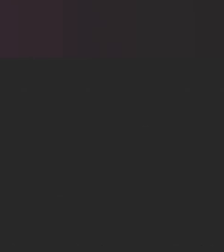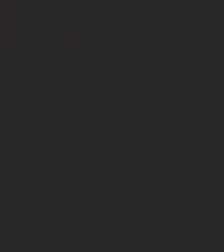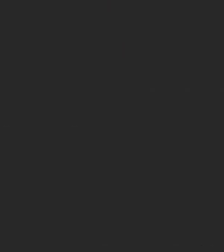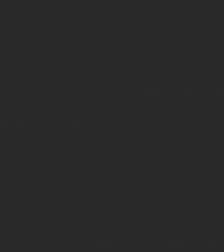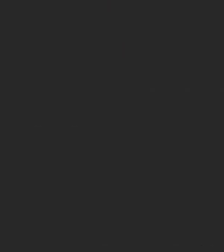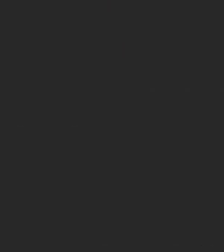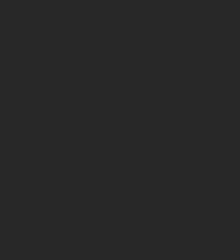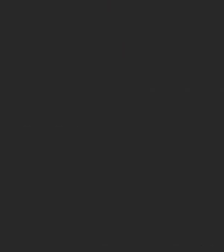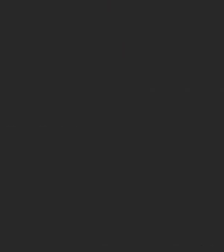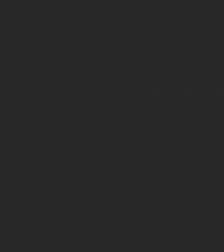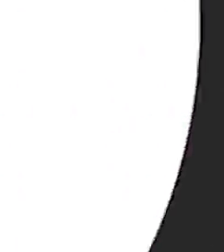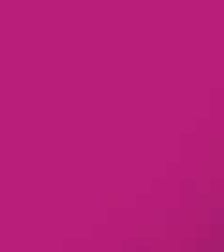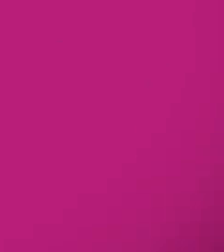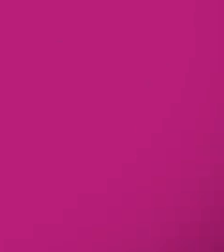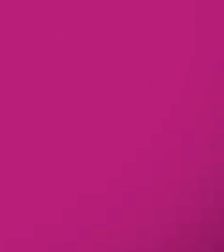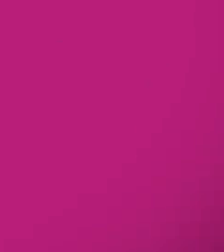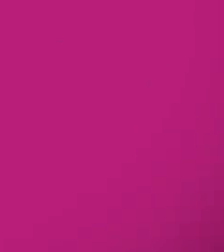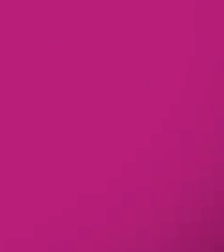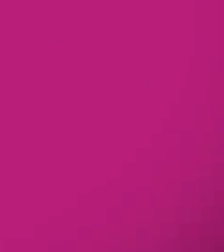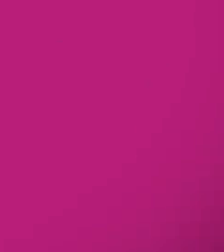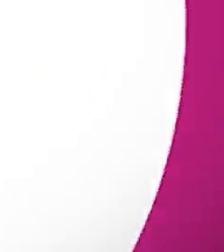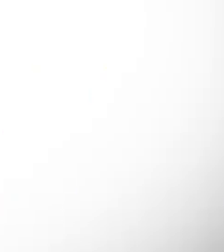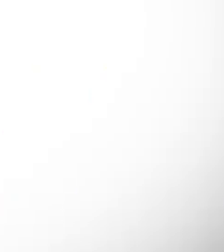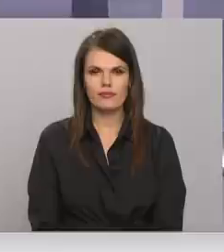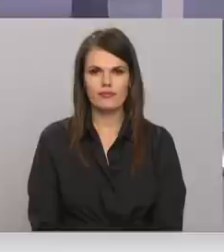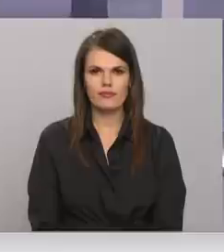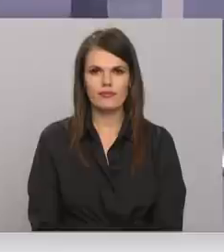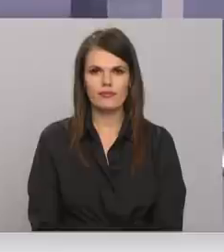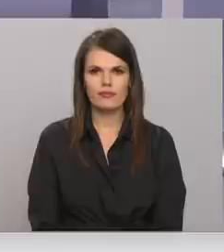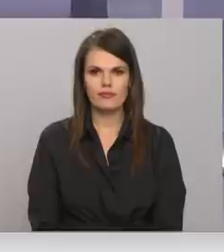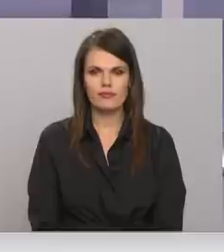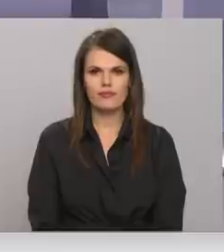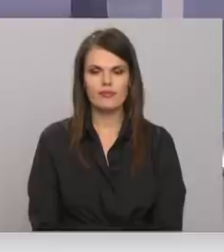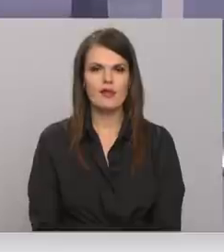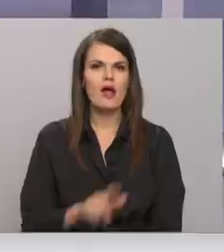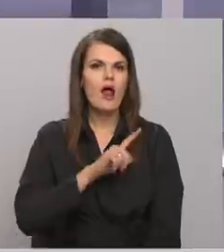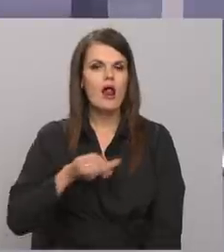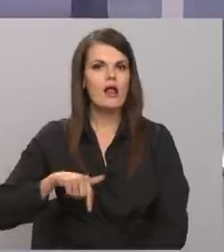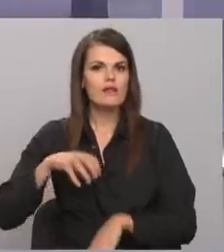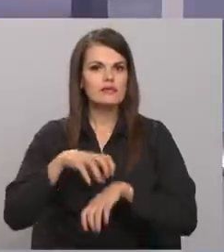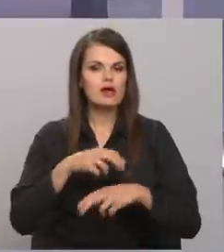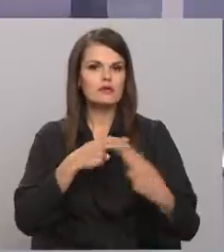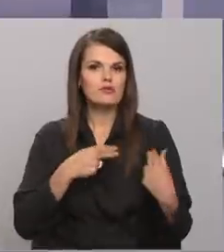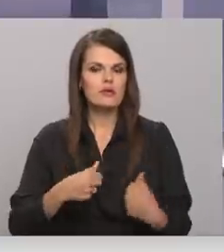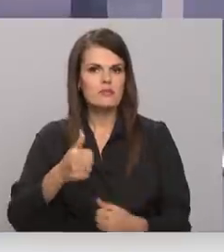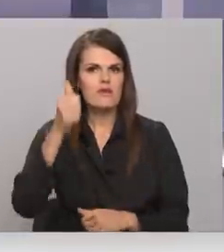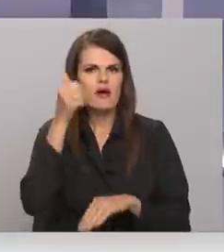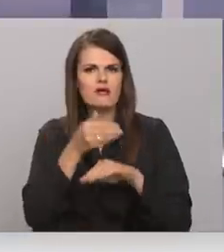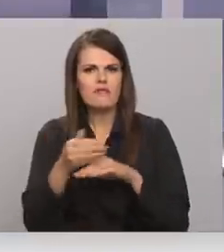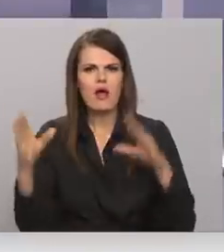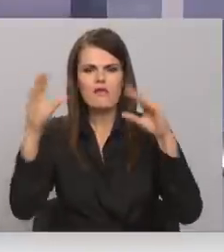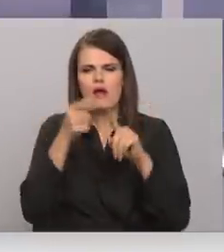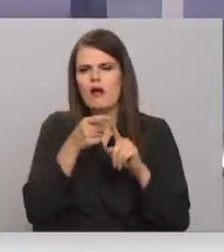Re, visi ēters ir te! Latvijas ārstu biedrība vakar vēlu vakarā pēc garām